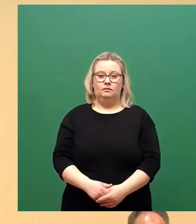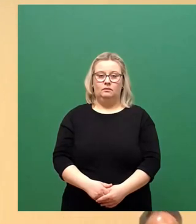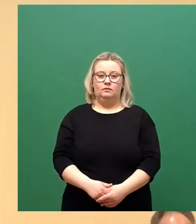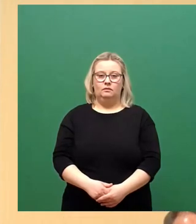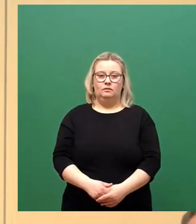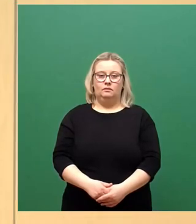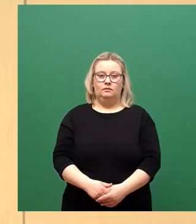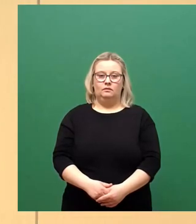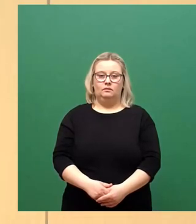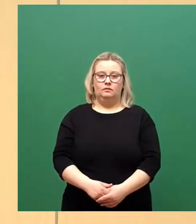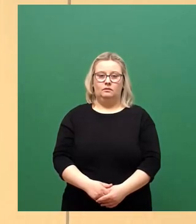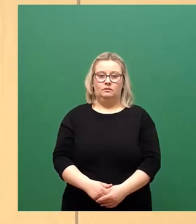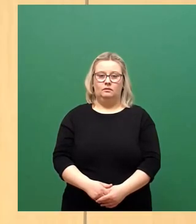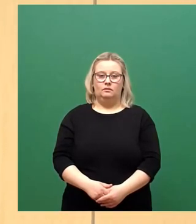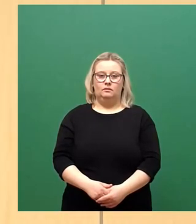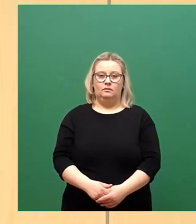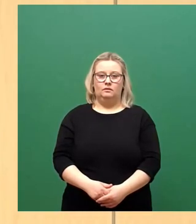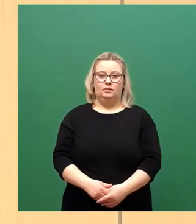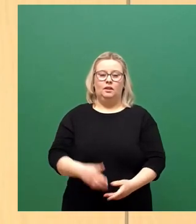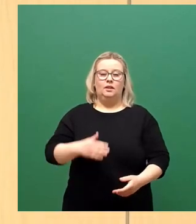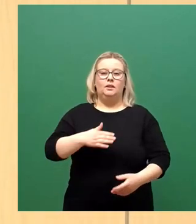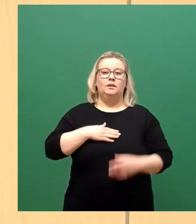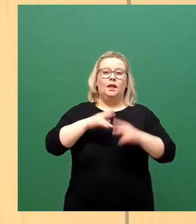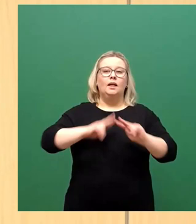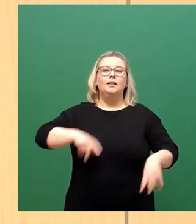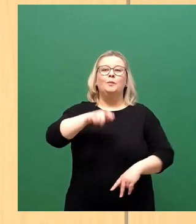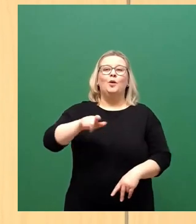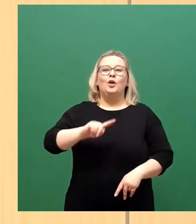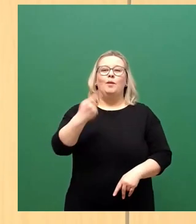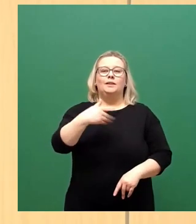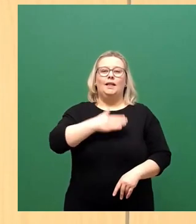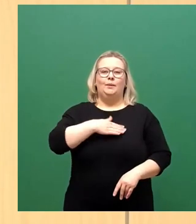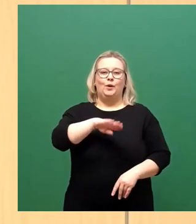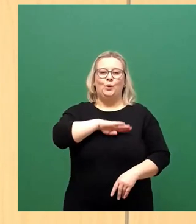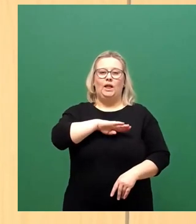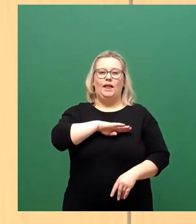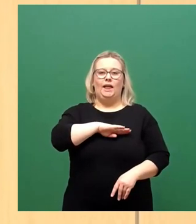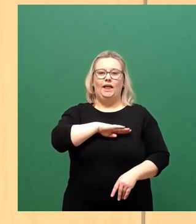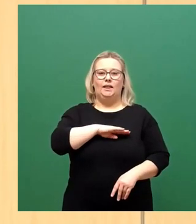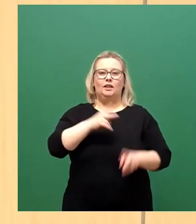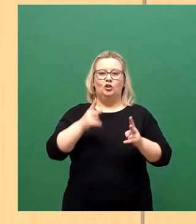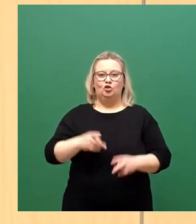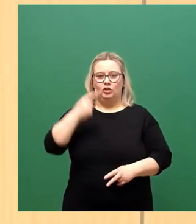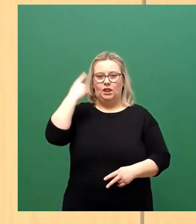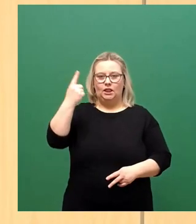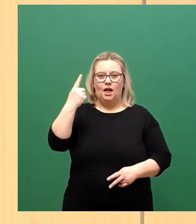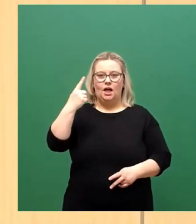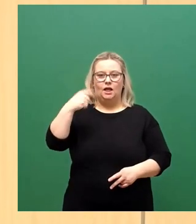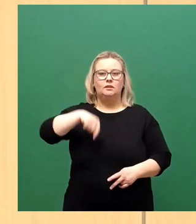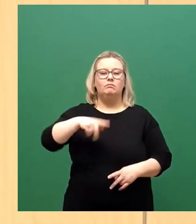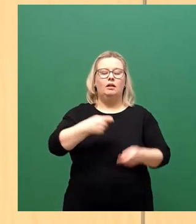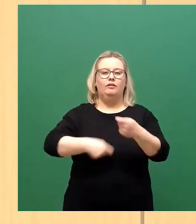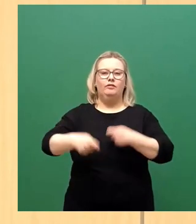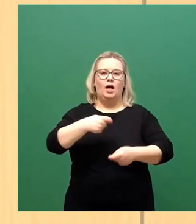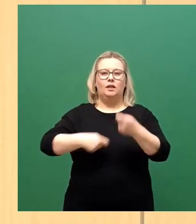Sehr geehrter Herr Oberbürgermeister, liebe Bürger, sehr geehrte Kolleginnen und Kollegen. Der Stadtrat verhandelt darüber, wie die kommunale